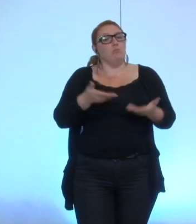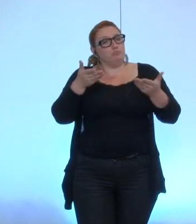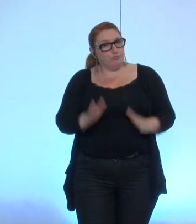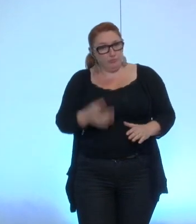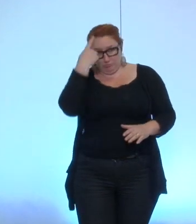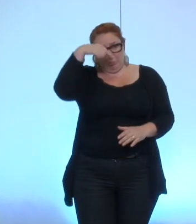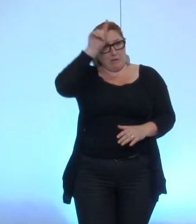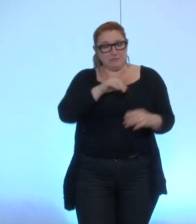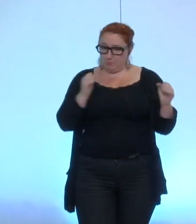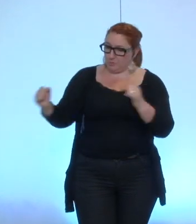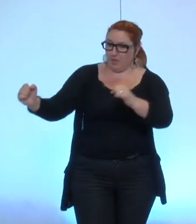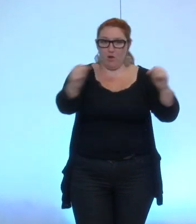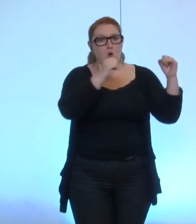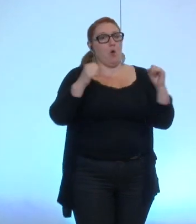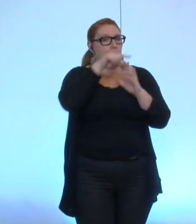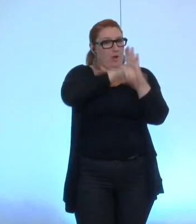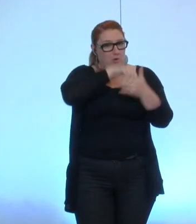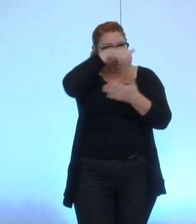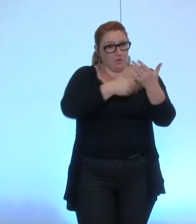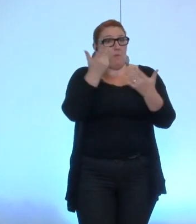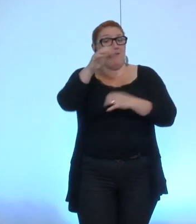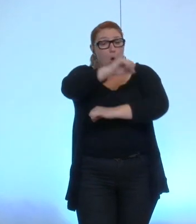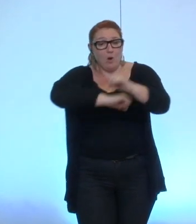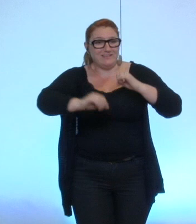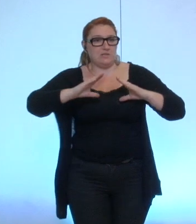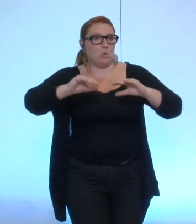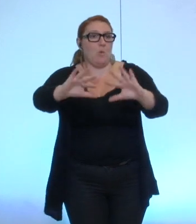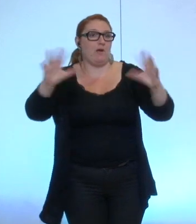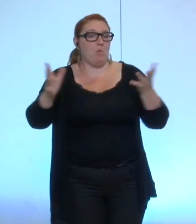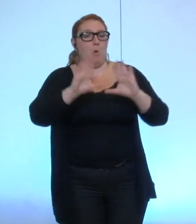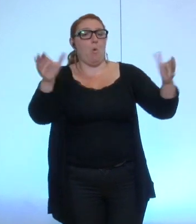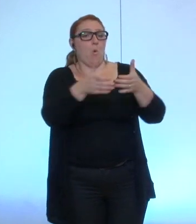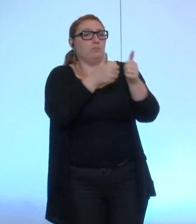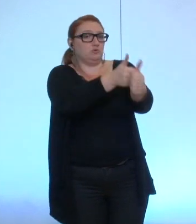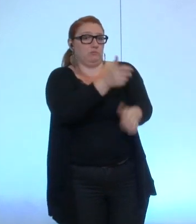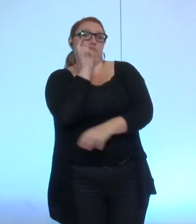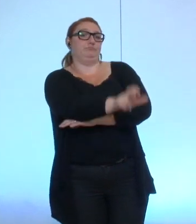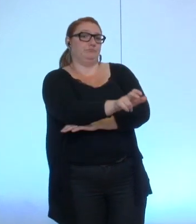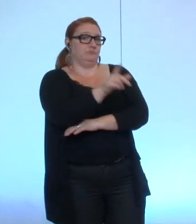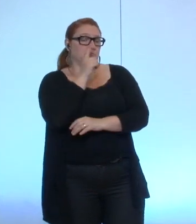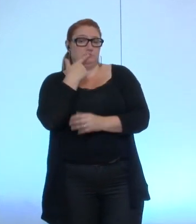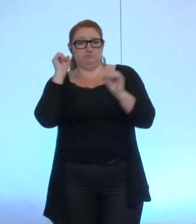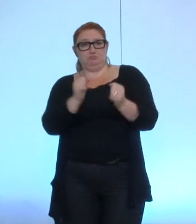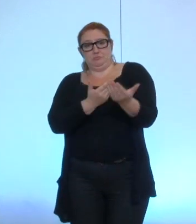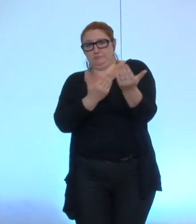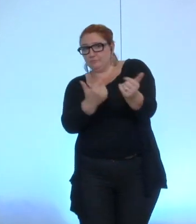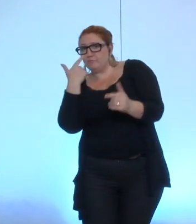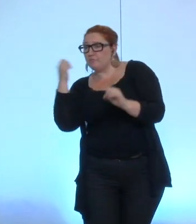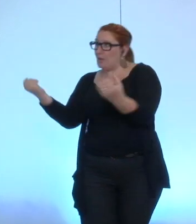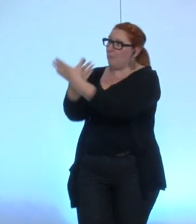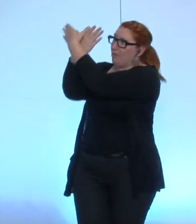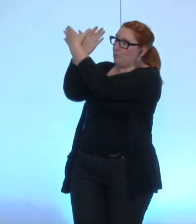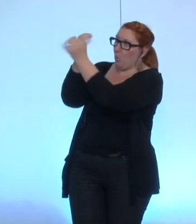intérieur et qu'on renvoie la mise en oeuvre au groupe de suivi qui peut à la fois nous permettre d'attendre de voir si au niveau de la